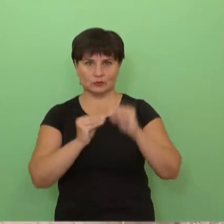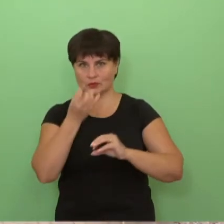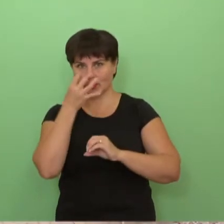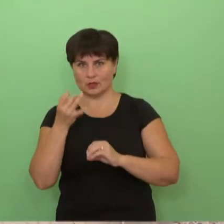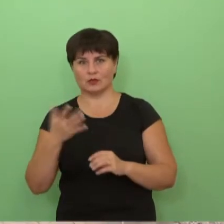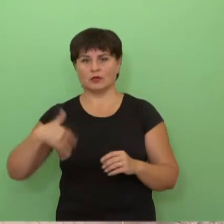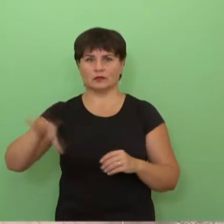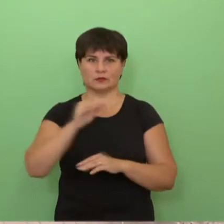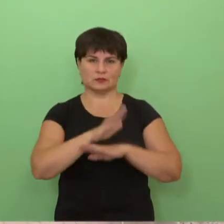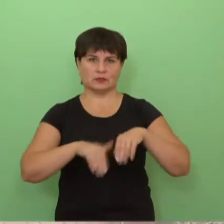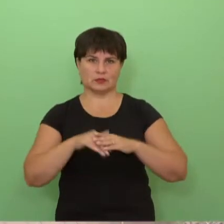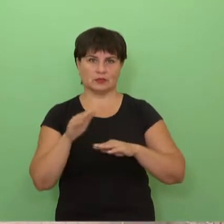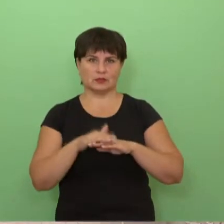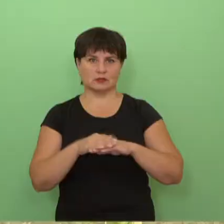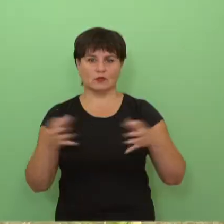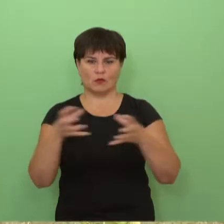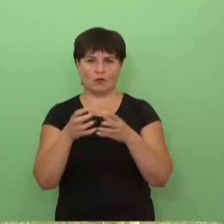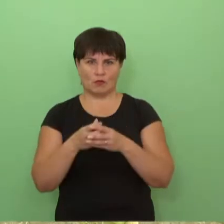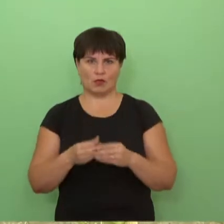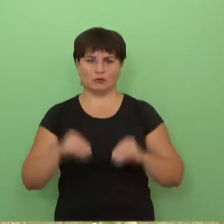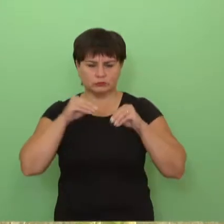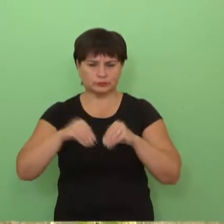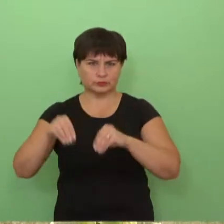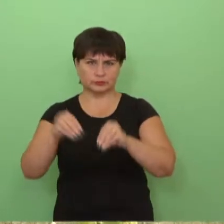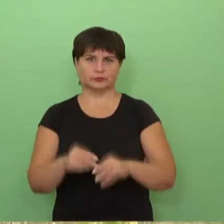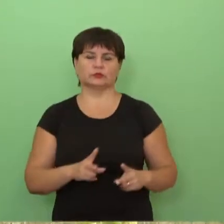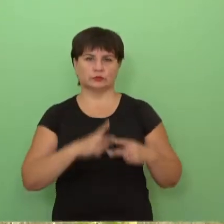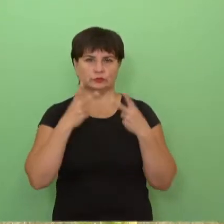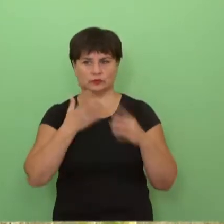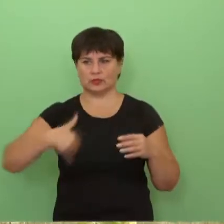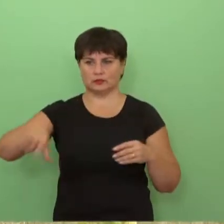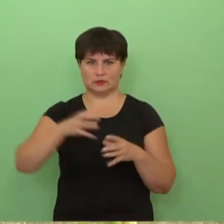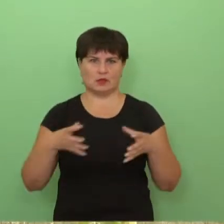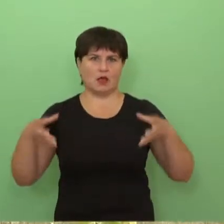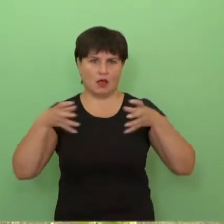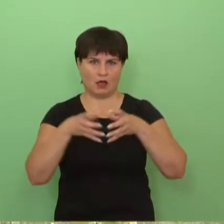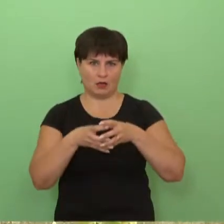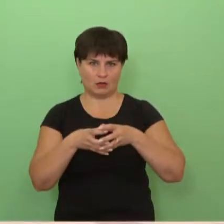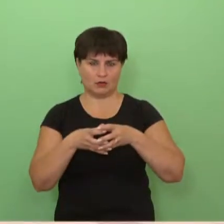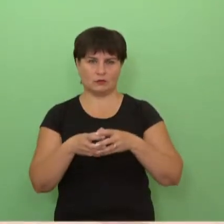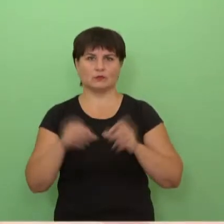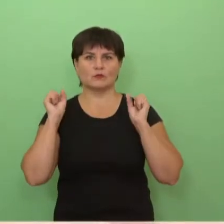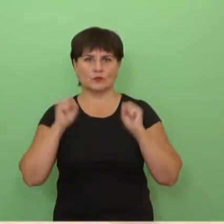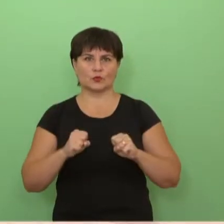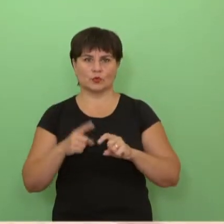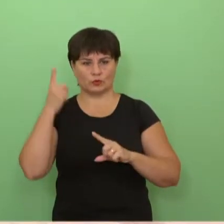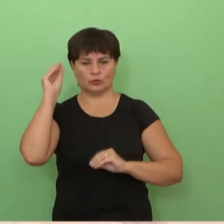pagalbo specialistų įgyvendinu. Tai tikrai labai smagu, kai visi kartu sutelktai galime